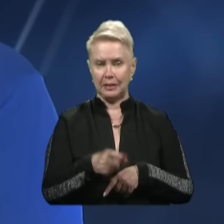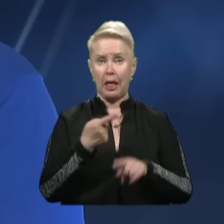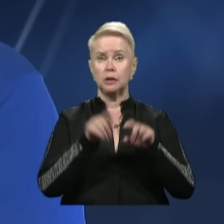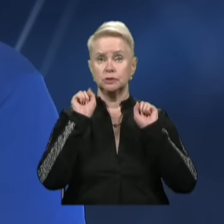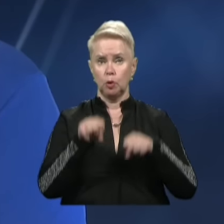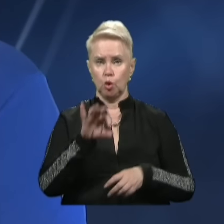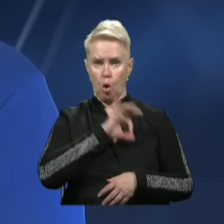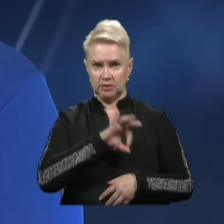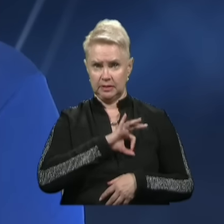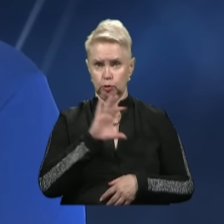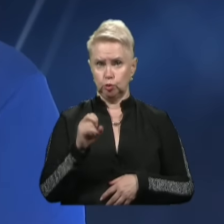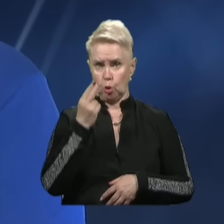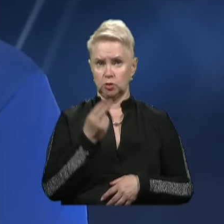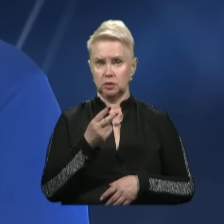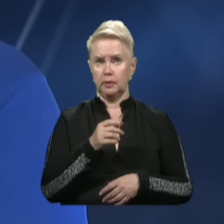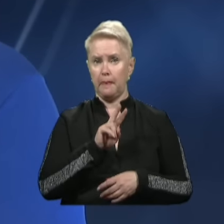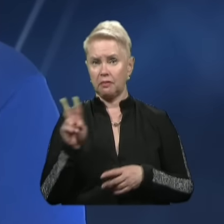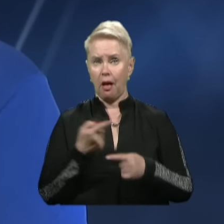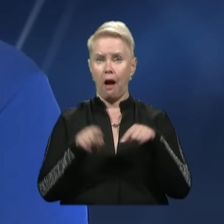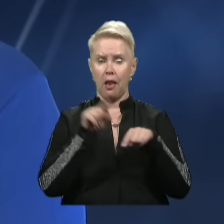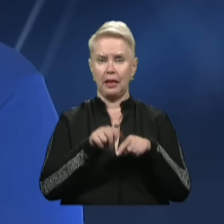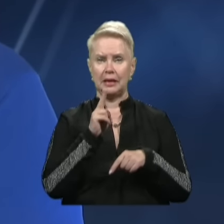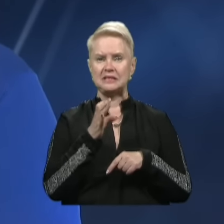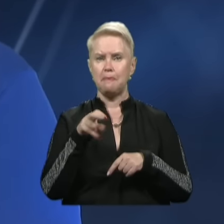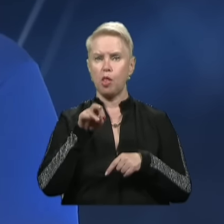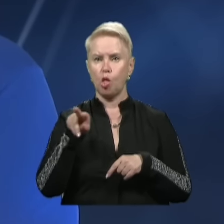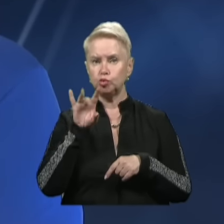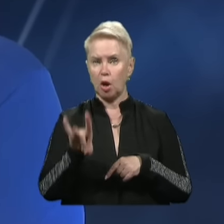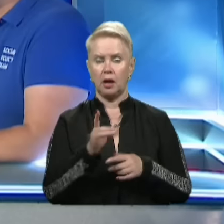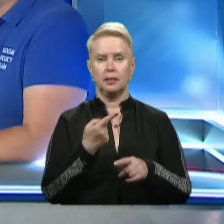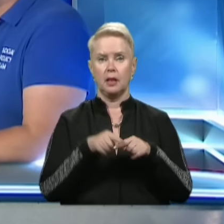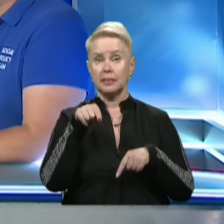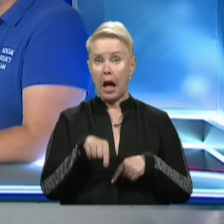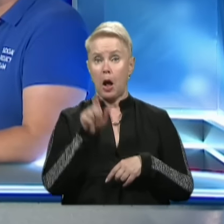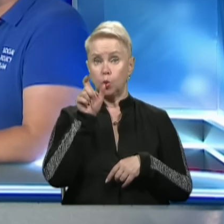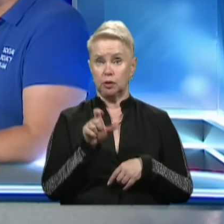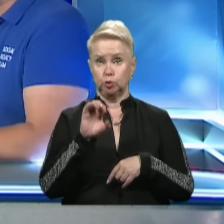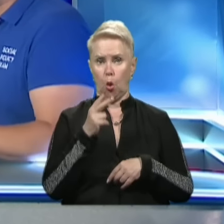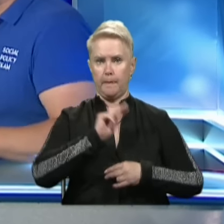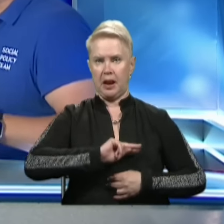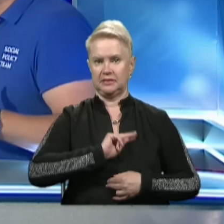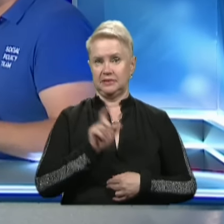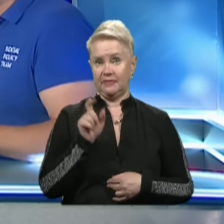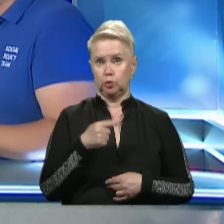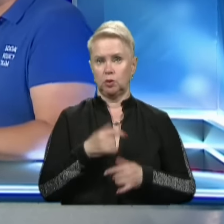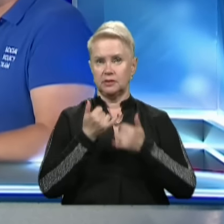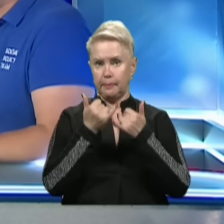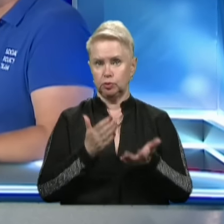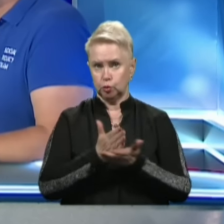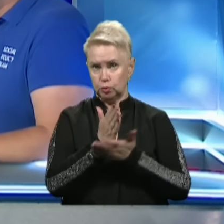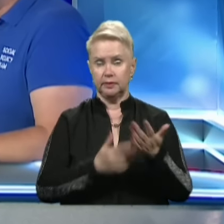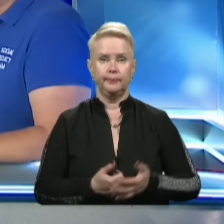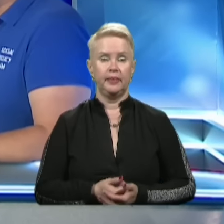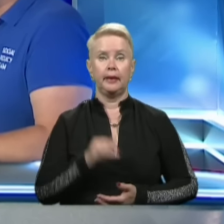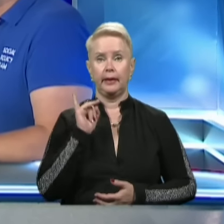яка зможе скористуватися соціальним порталом, і кейс-менеджер, тобто соціальний працівник, який забезпечує цей